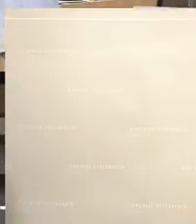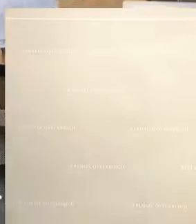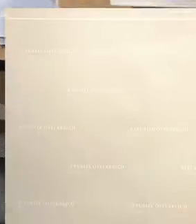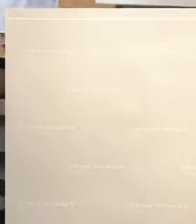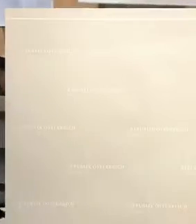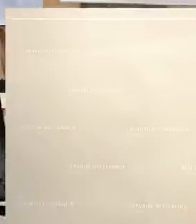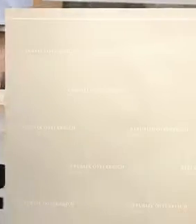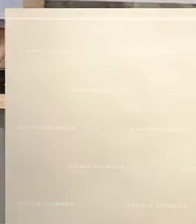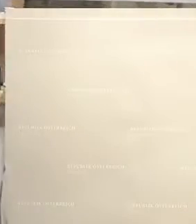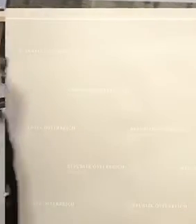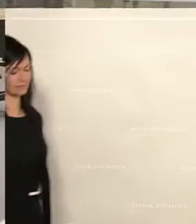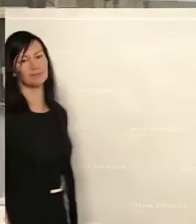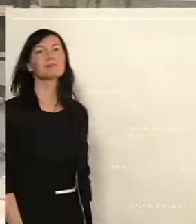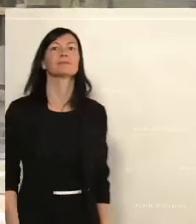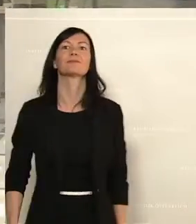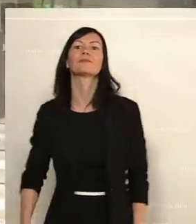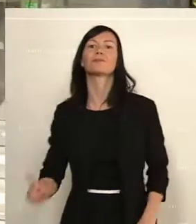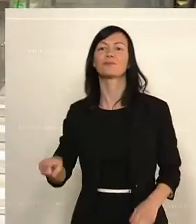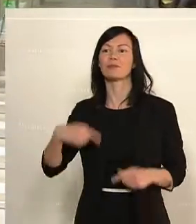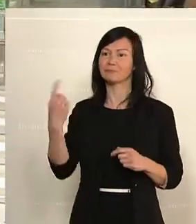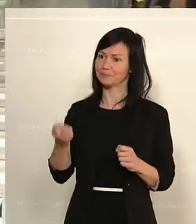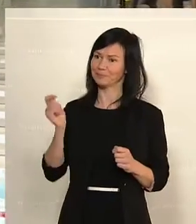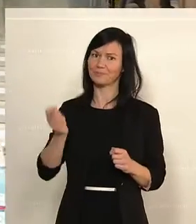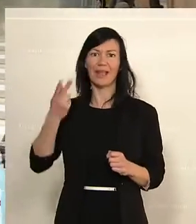Nächster Redner, Herr Abgeordneter Hubert Fuchs.